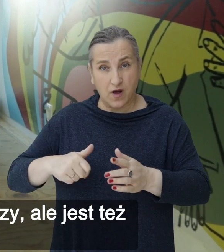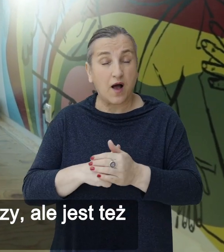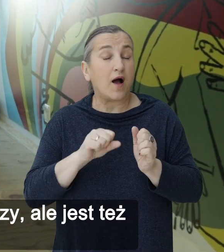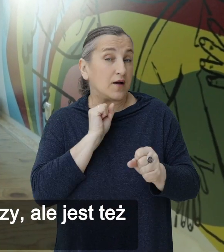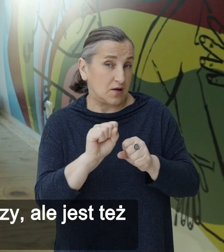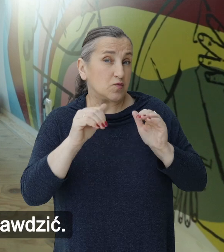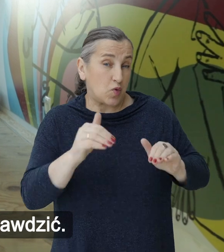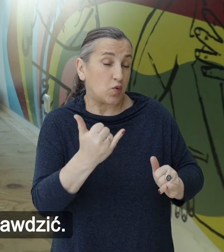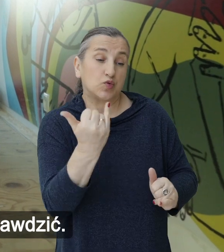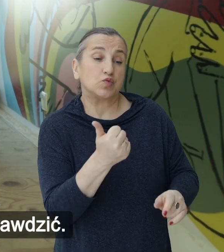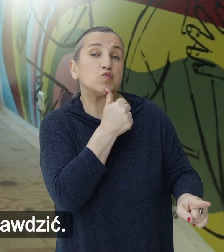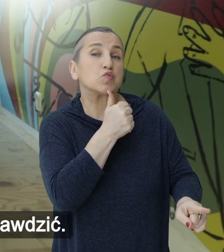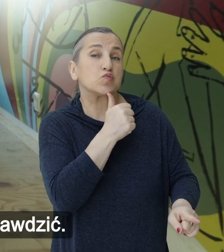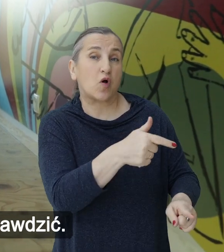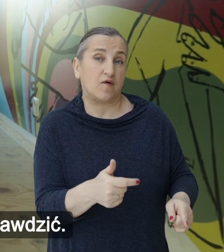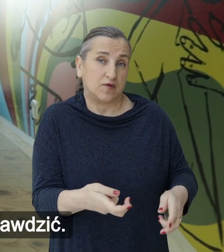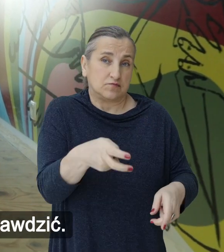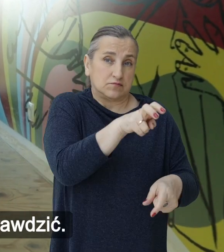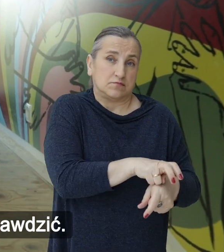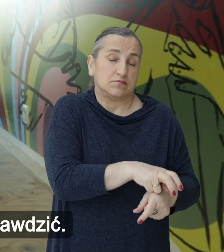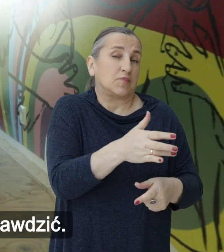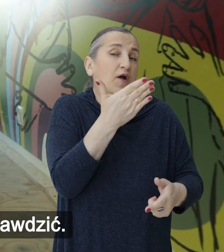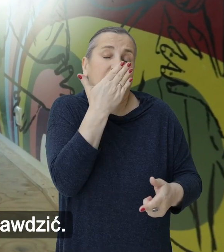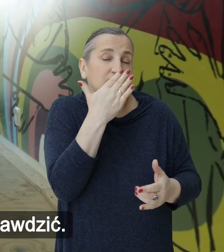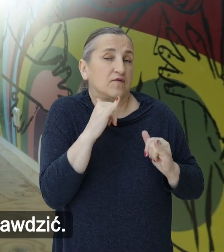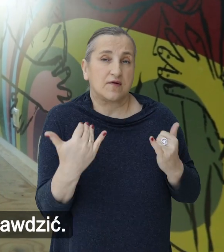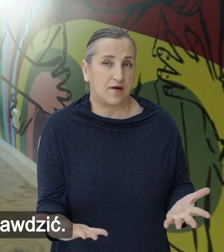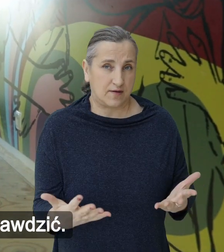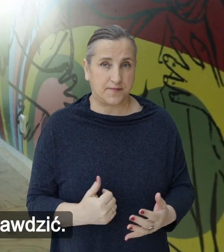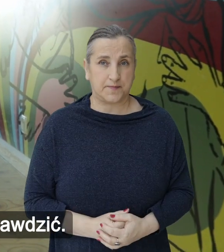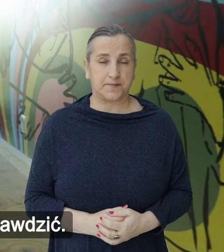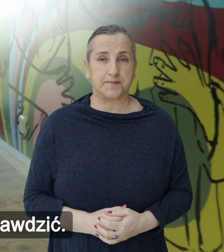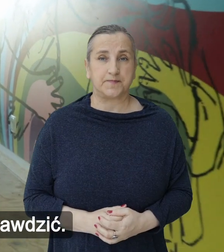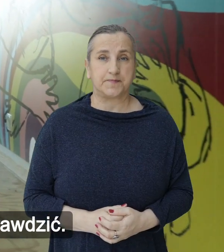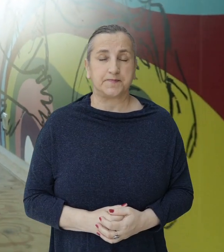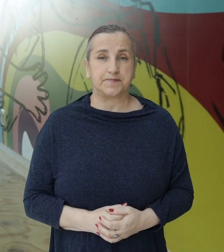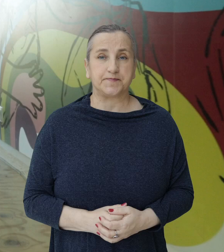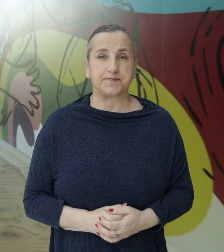wózek dziecięcy, gdzie również małe dzieci mogą się sprawdzić.